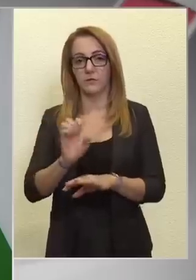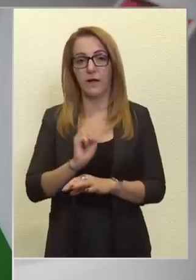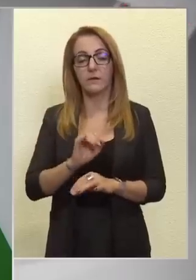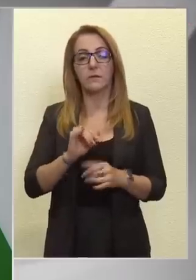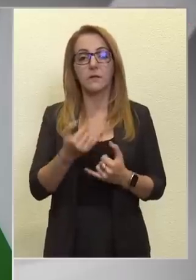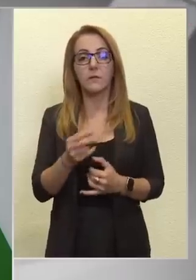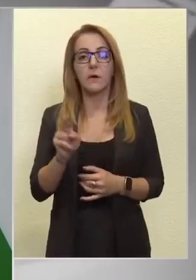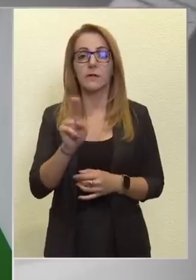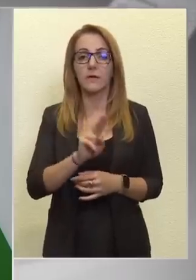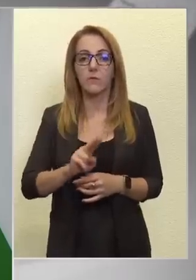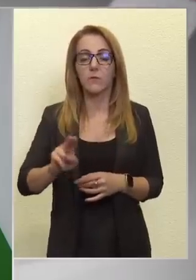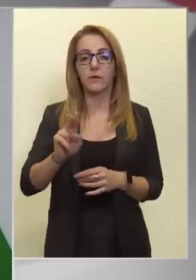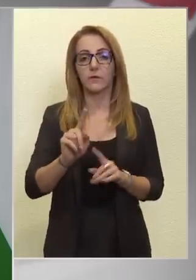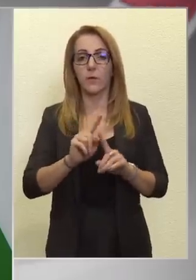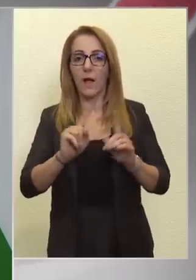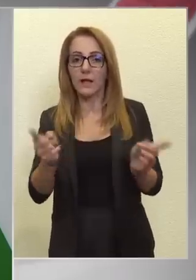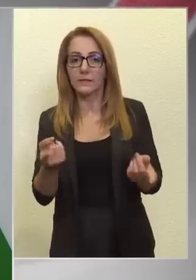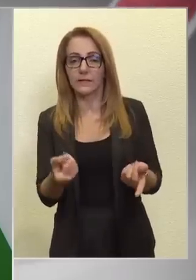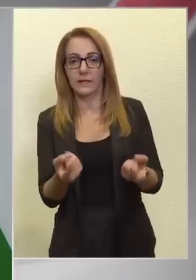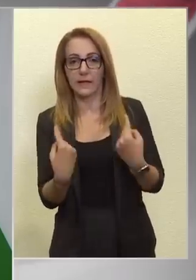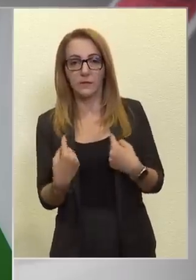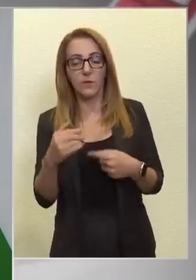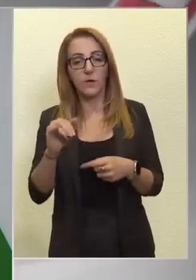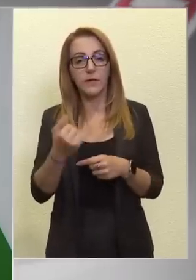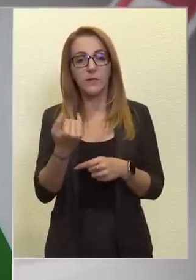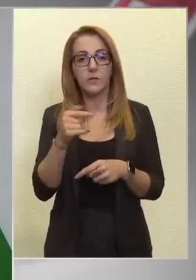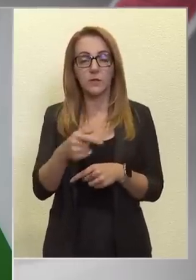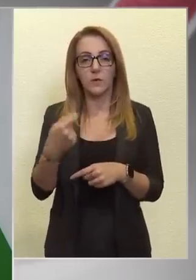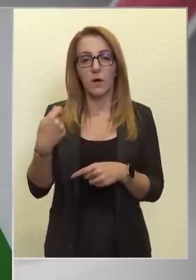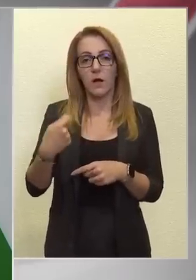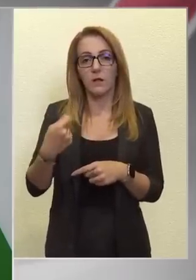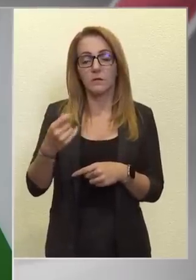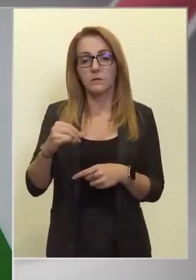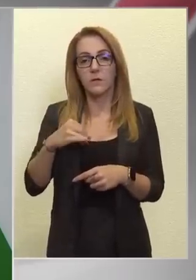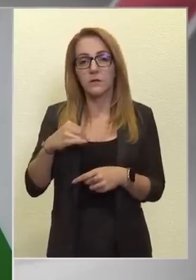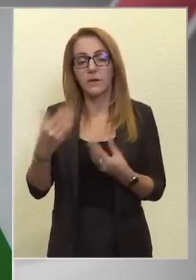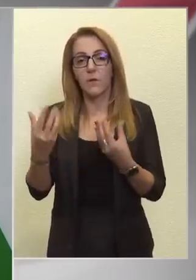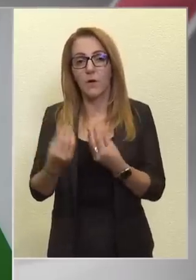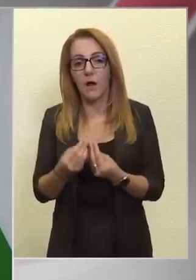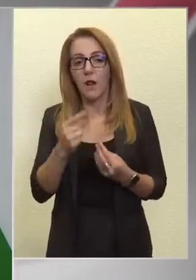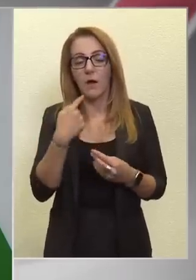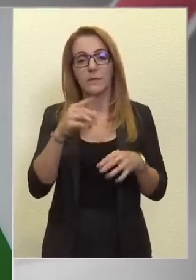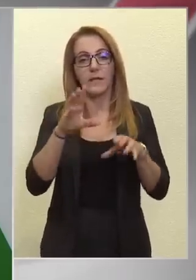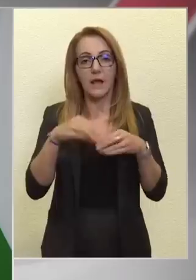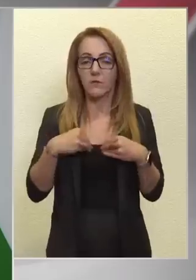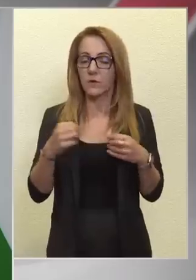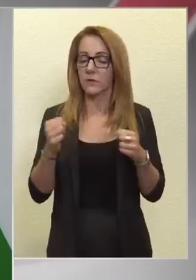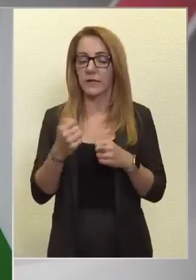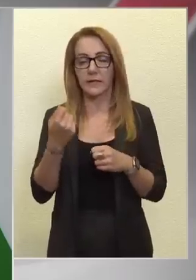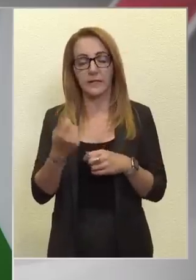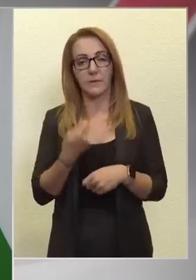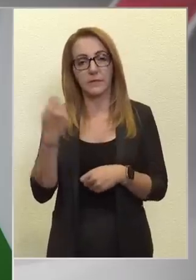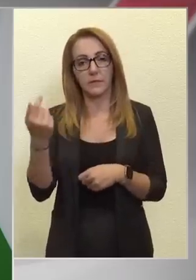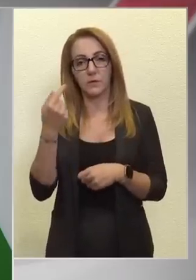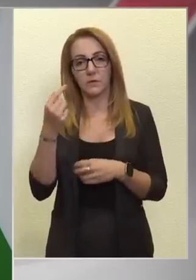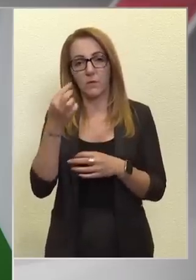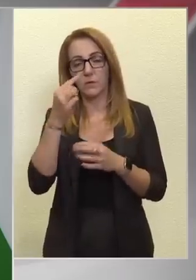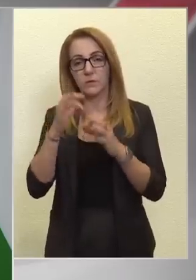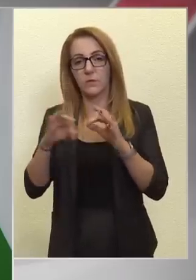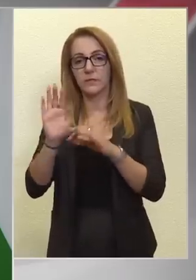az Európai Unió eltért ettől, és azokkal a szankciókkal, amelyeket elfogadott, hihetetlen sok pénzt adott Oroszországnak,